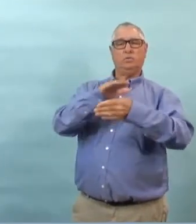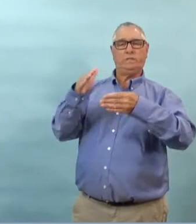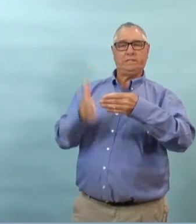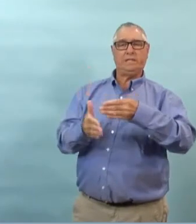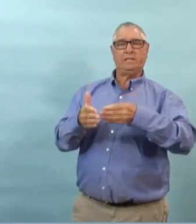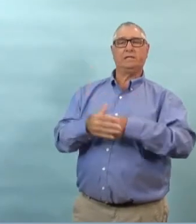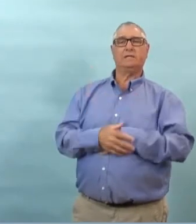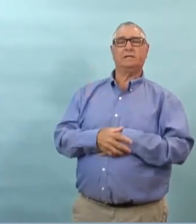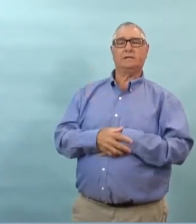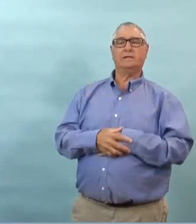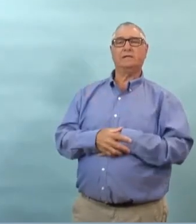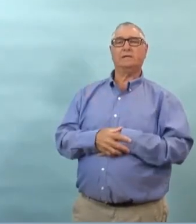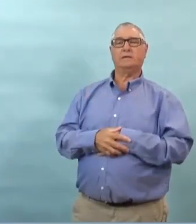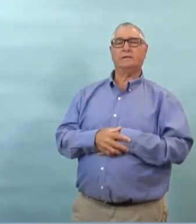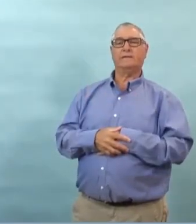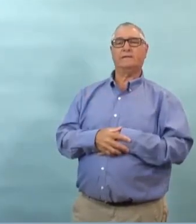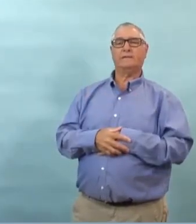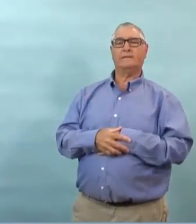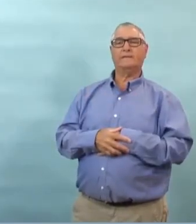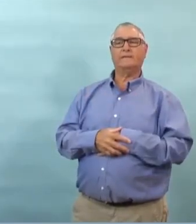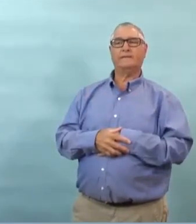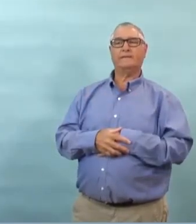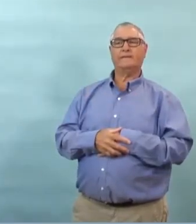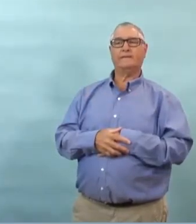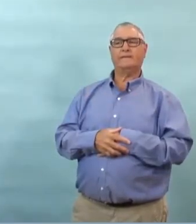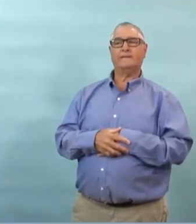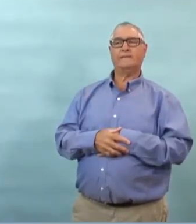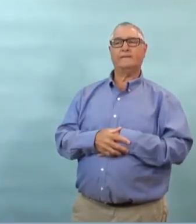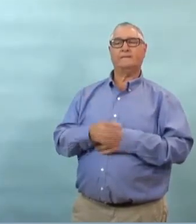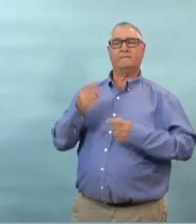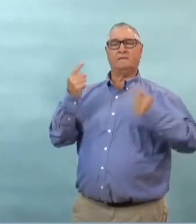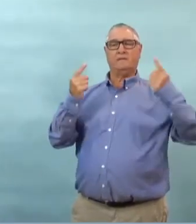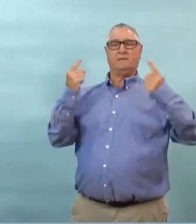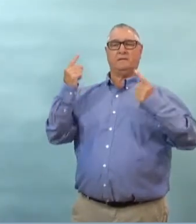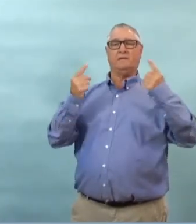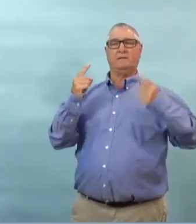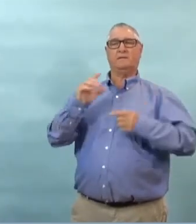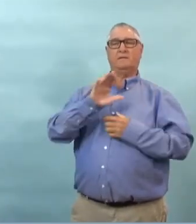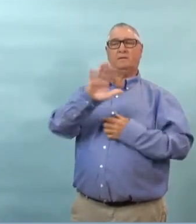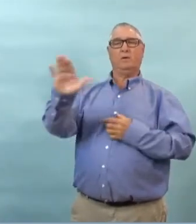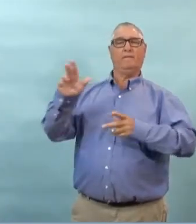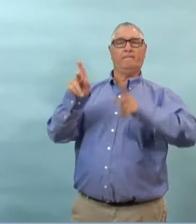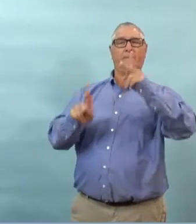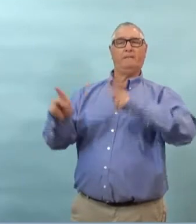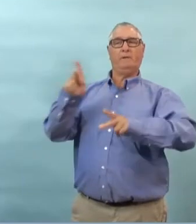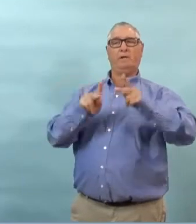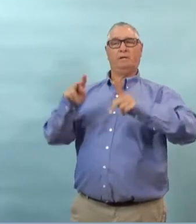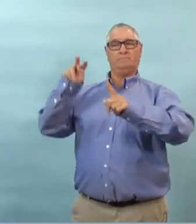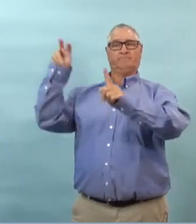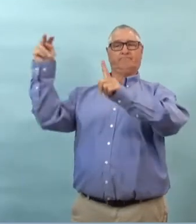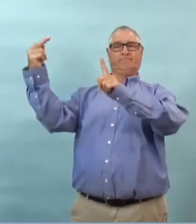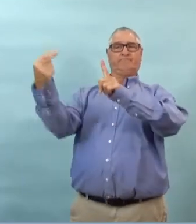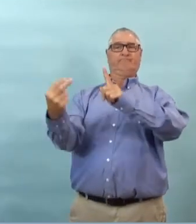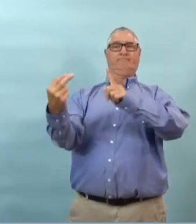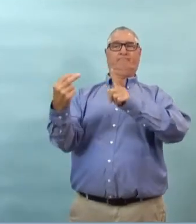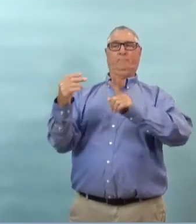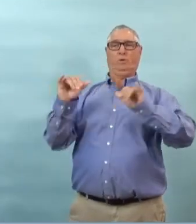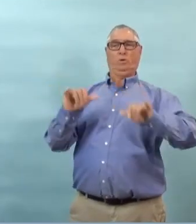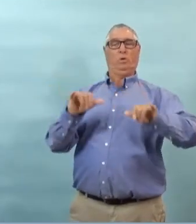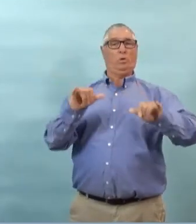en ce qui concerne la situation qui s déroulée à steinbach pendant la fin de semaine est ce que les gens devraient en